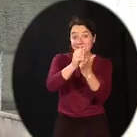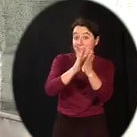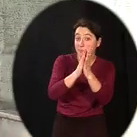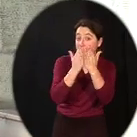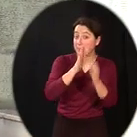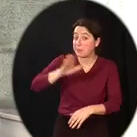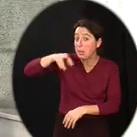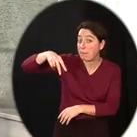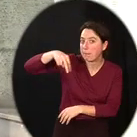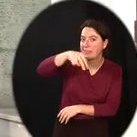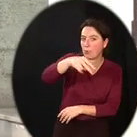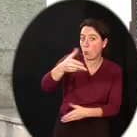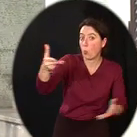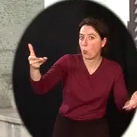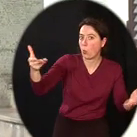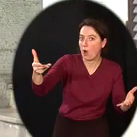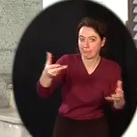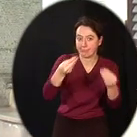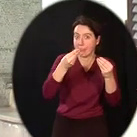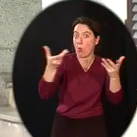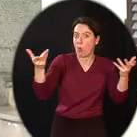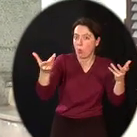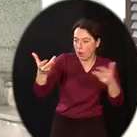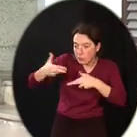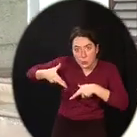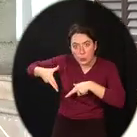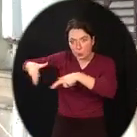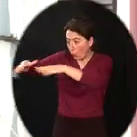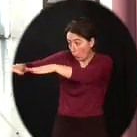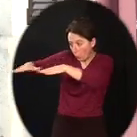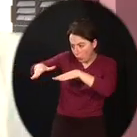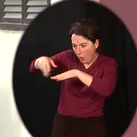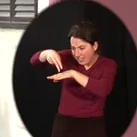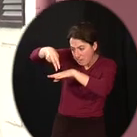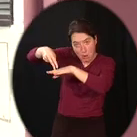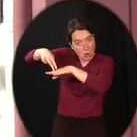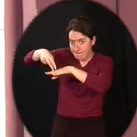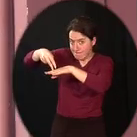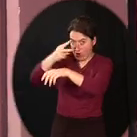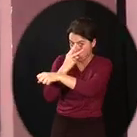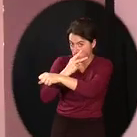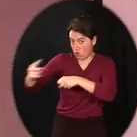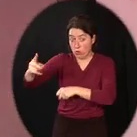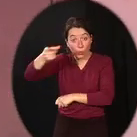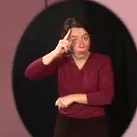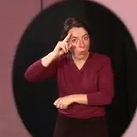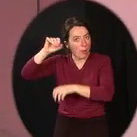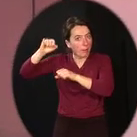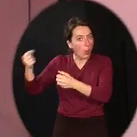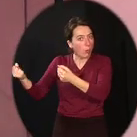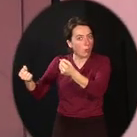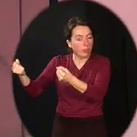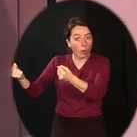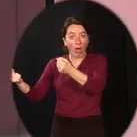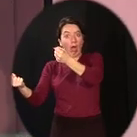Avec le permis piéton, vous allez apprendre qu'il ne faut pas se trouver au bord du trottoir. C'est très dangereux pour tous les piétons. Il arrive que des